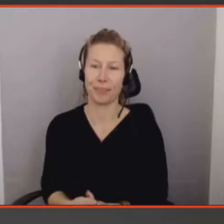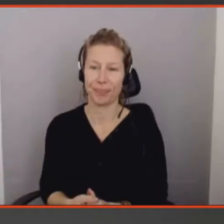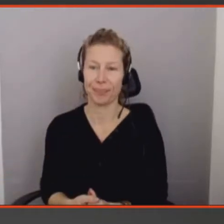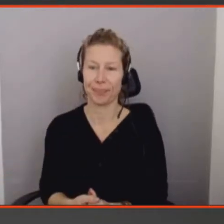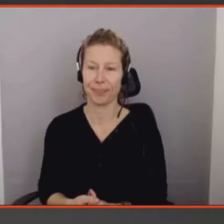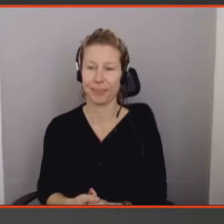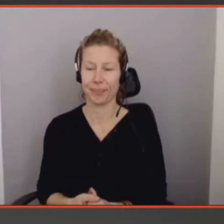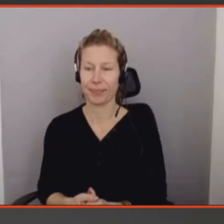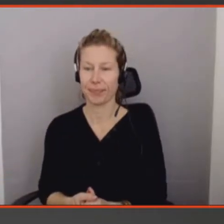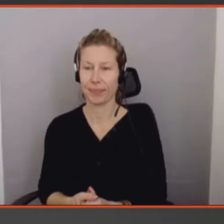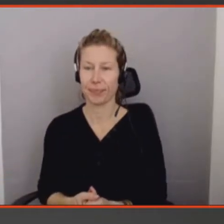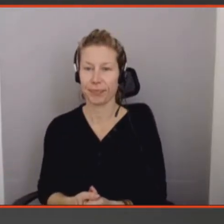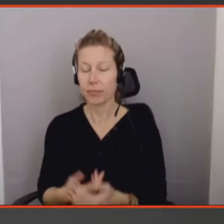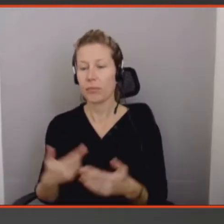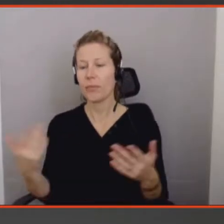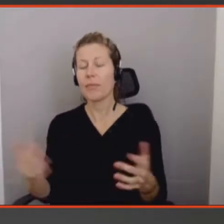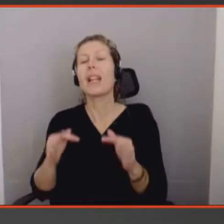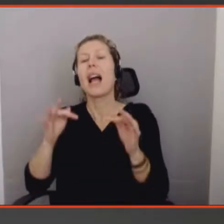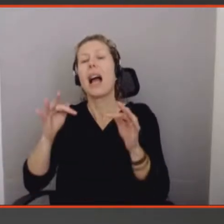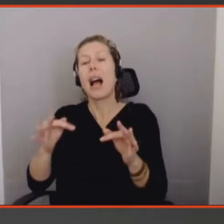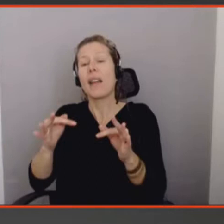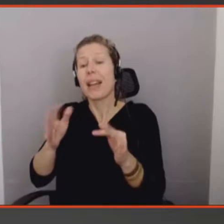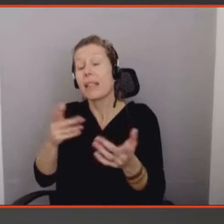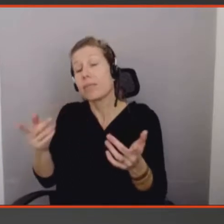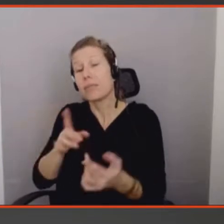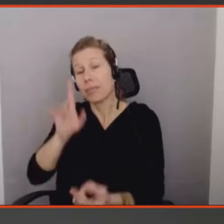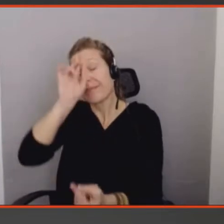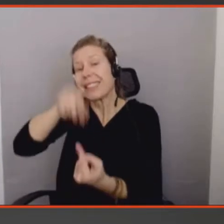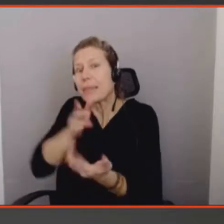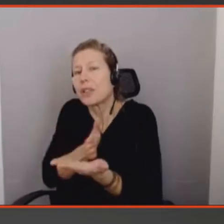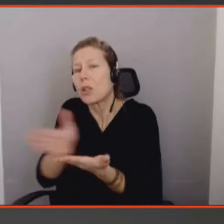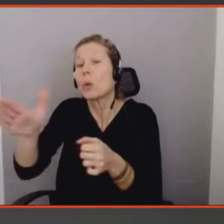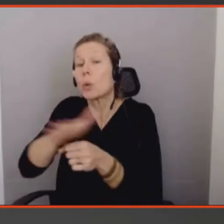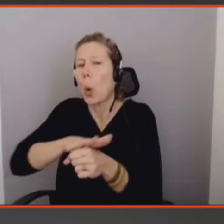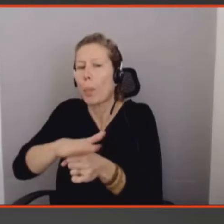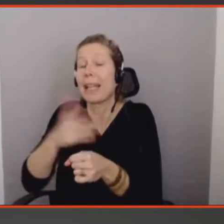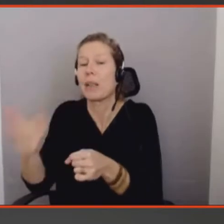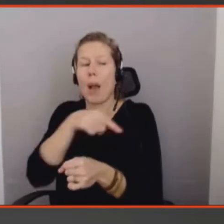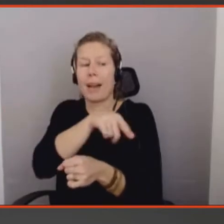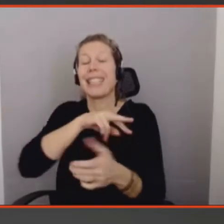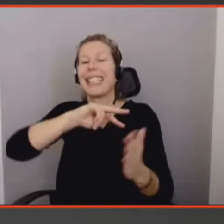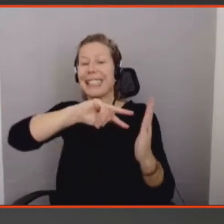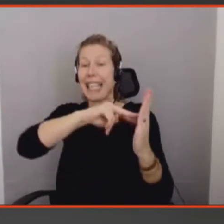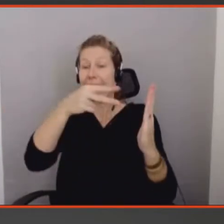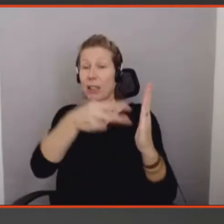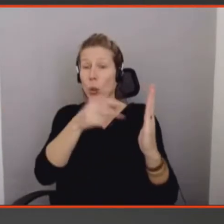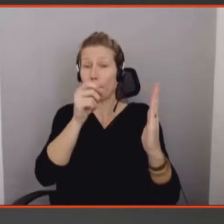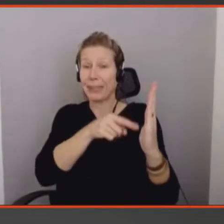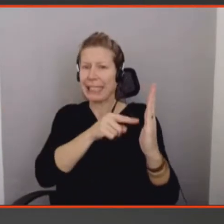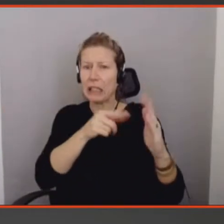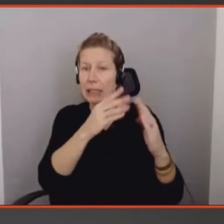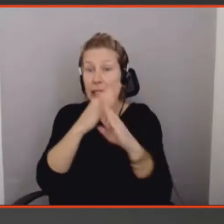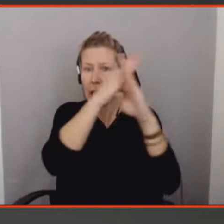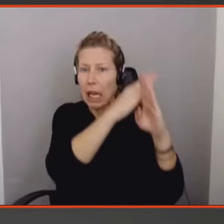Donc, en termes de meaningfulness, ici, la technologie, elle a un format low-tech, c'est caché à l'intérieur d'un bijou. Elle a une certaine esthétique de l'interaction